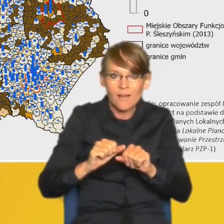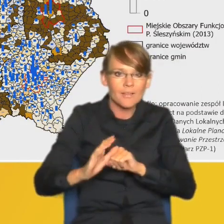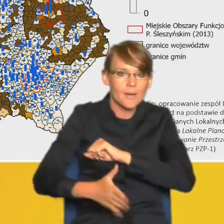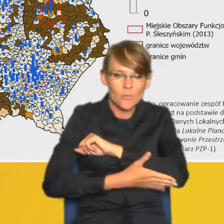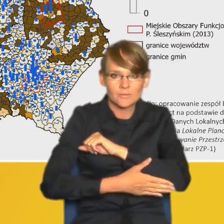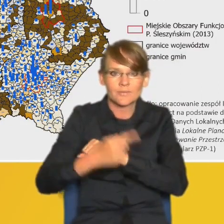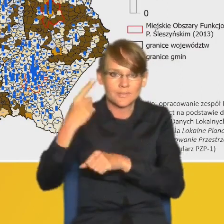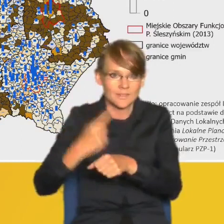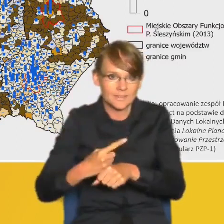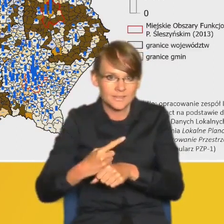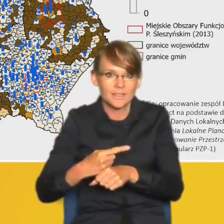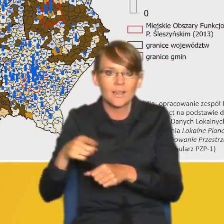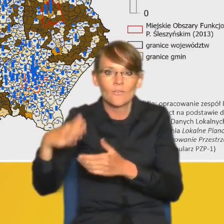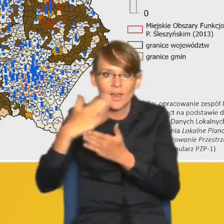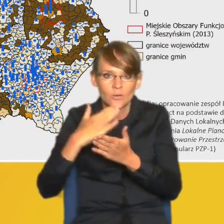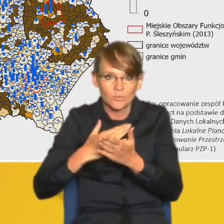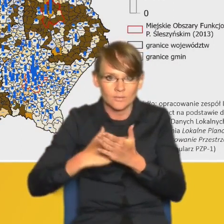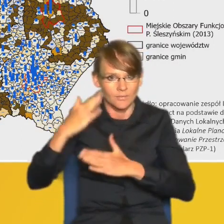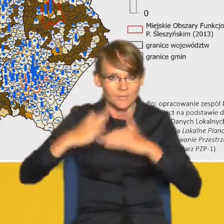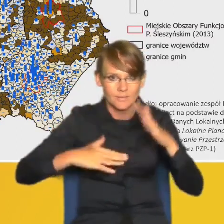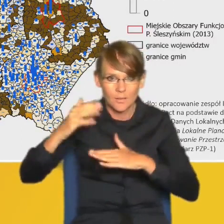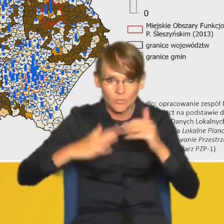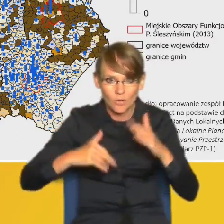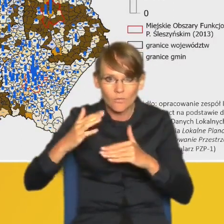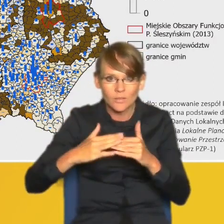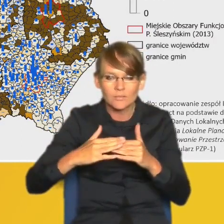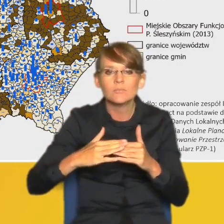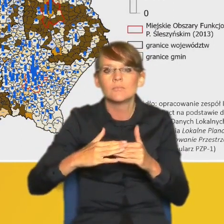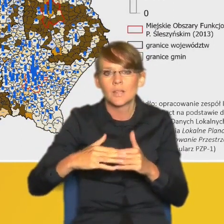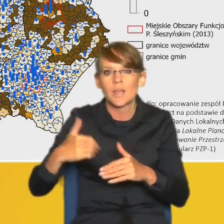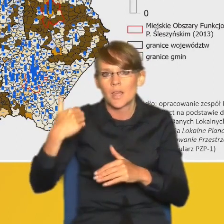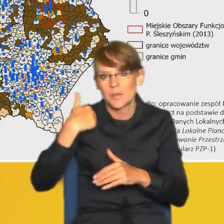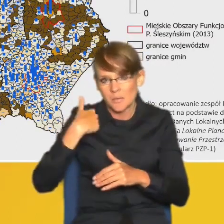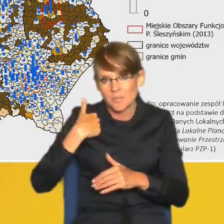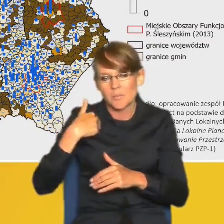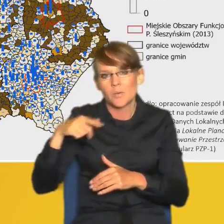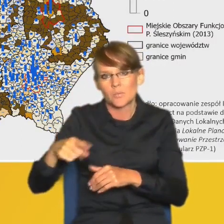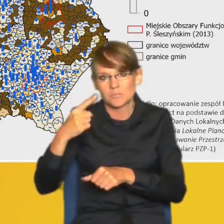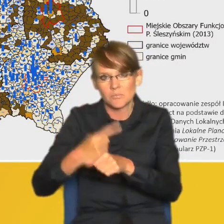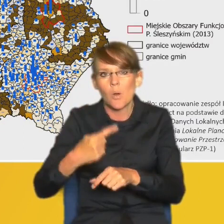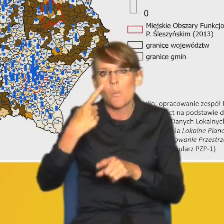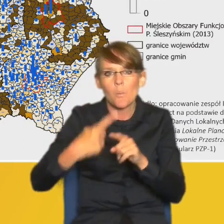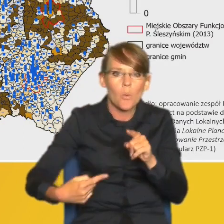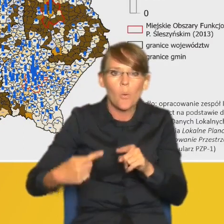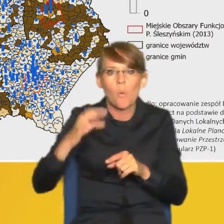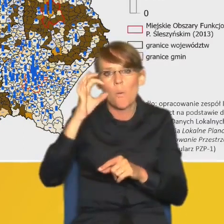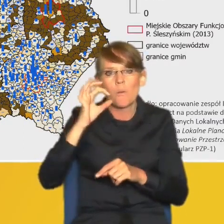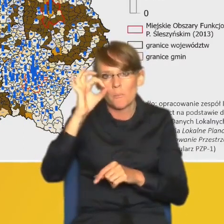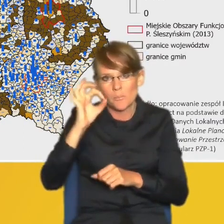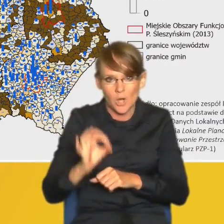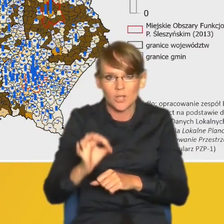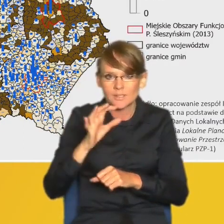decyzji o warunkach zabudowy, pod zabudowę przeznaczono 0,5% powierzchni kraju.